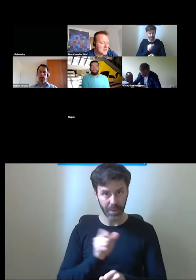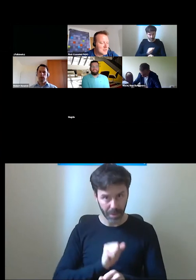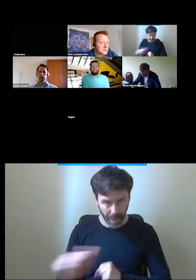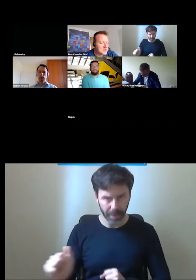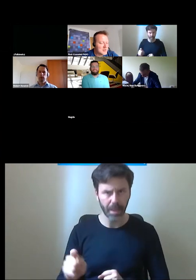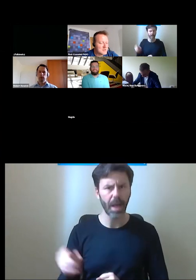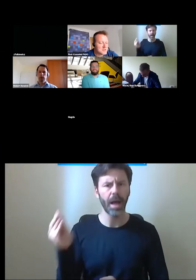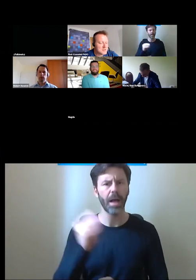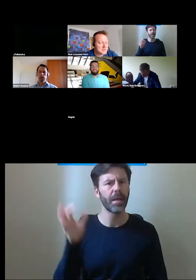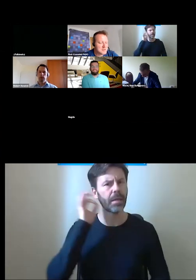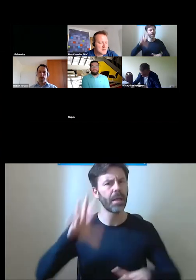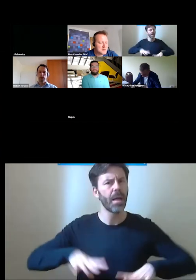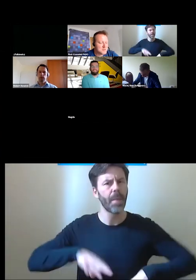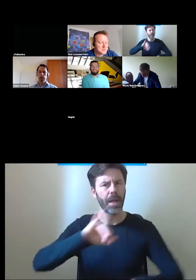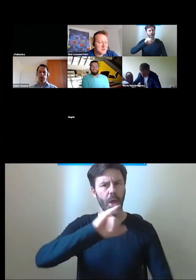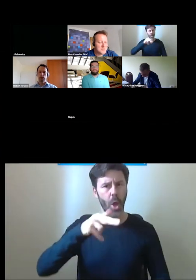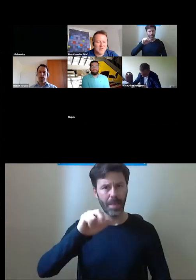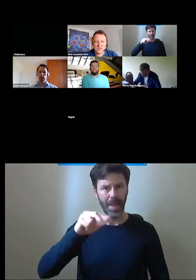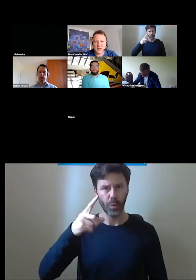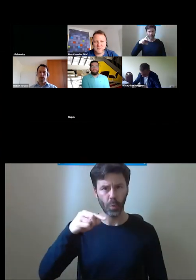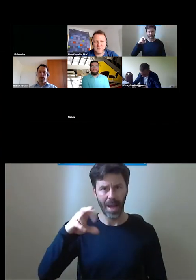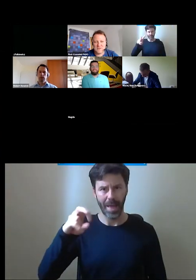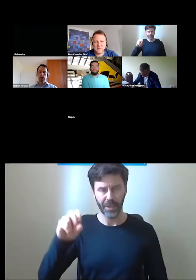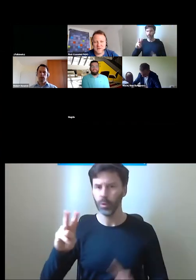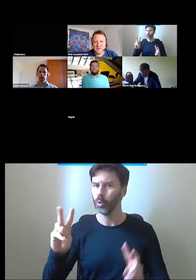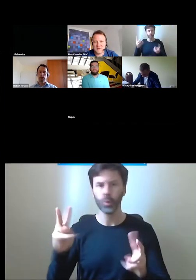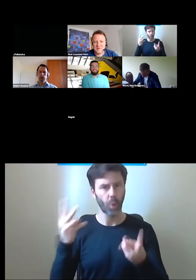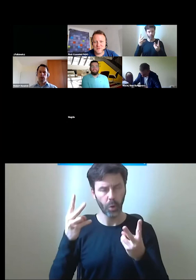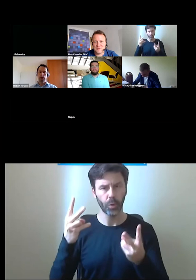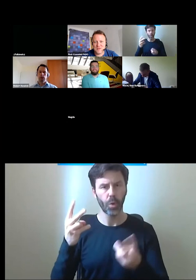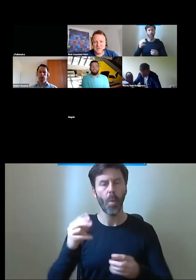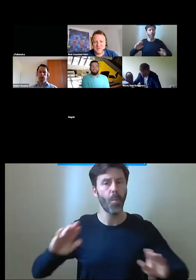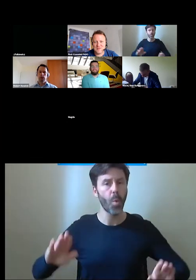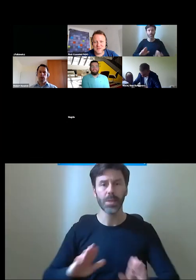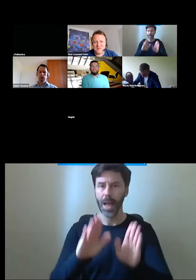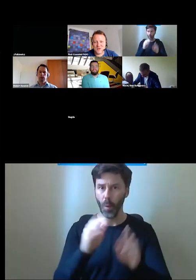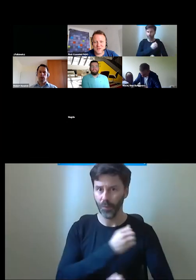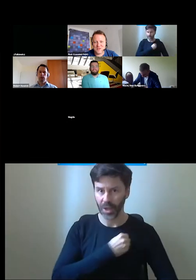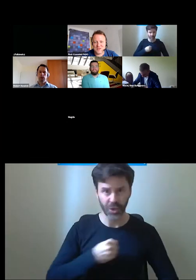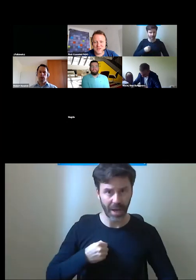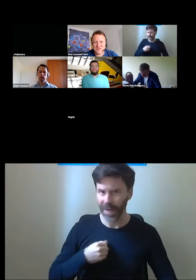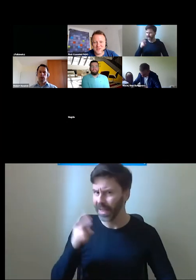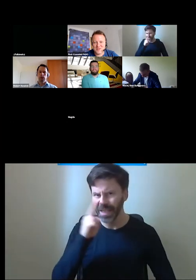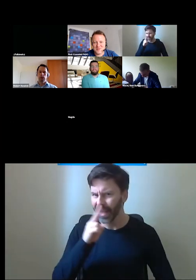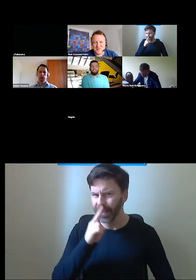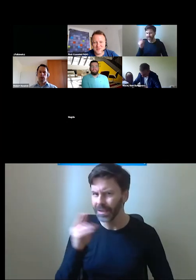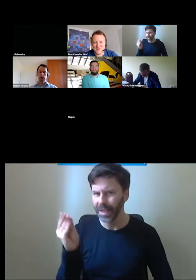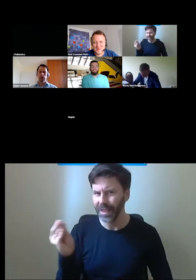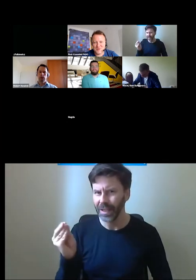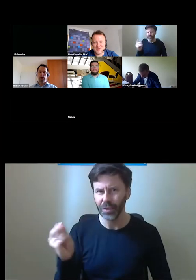Pani Joanna Dudelewicz z Muzeum Warszawy. z tutaj nie widzę trochę jeszcze naszej